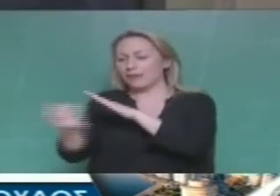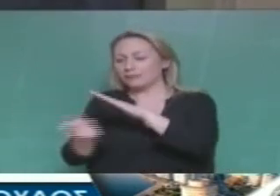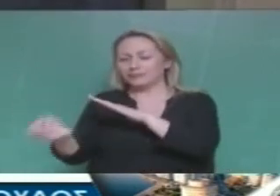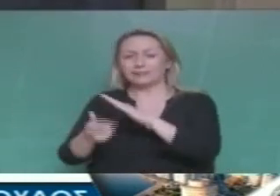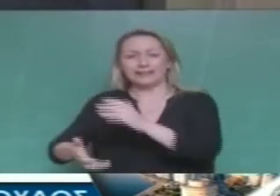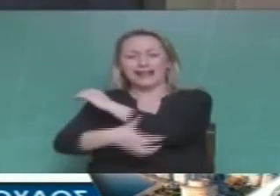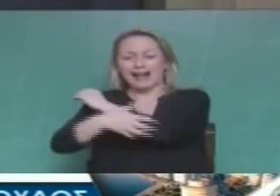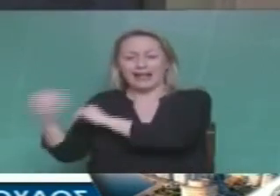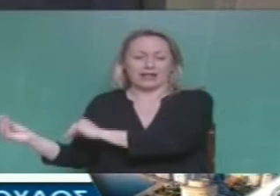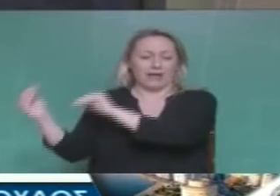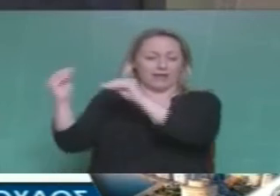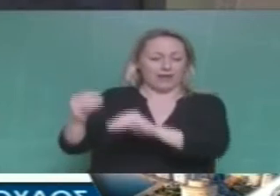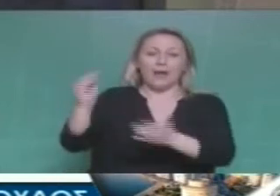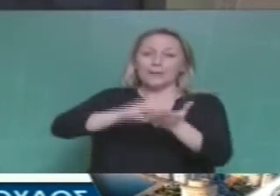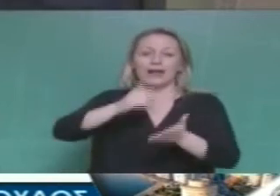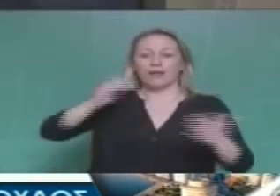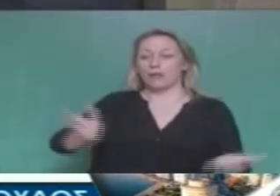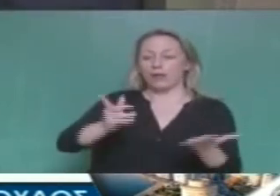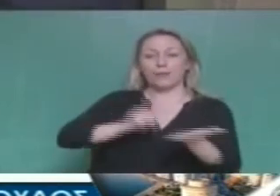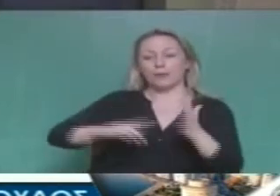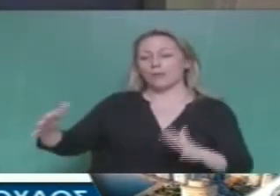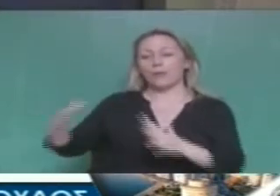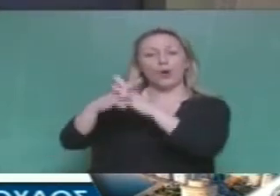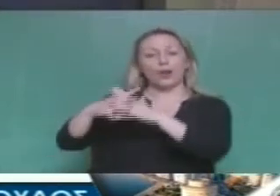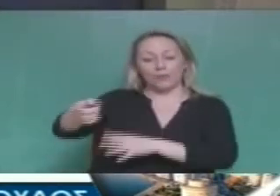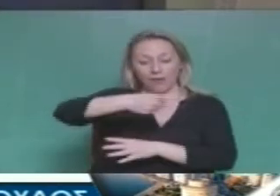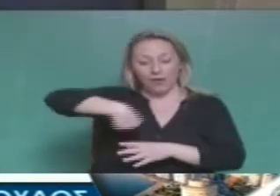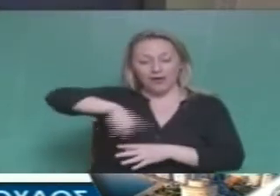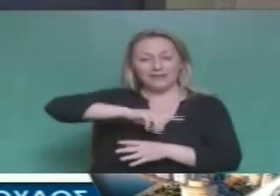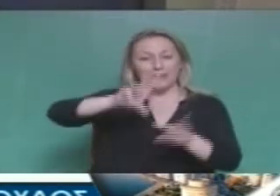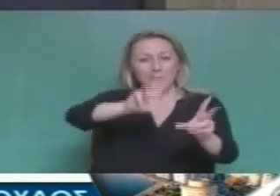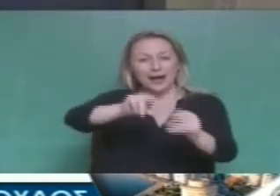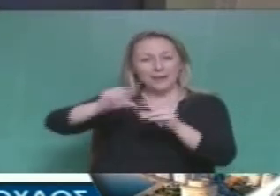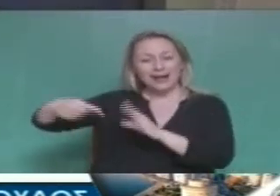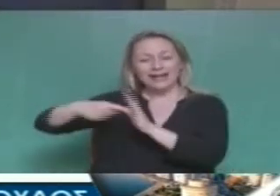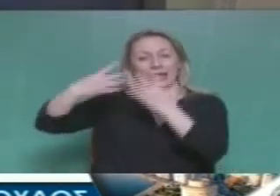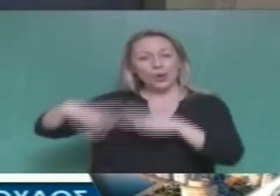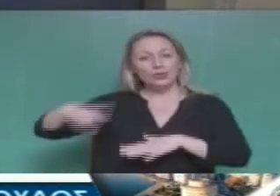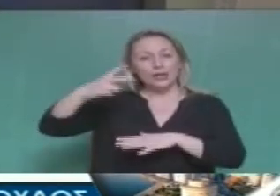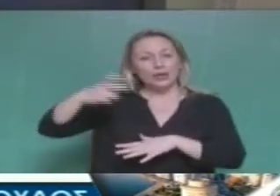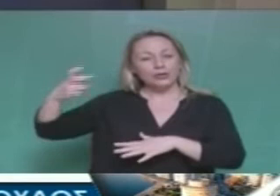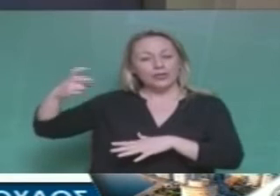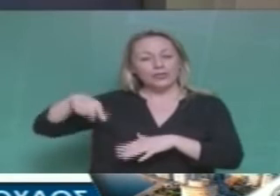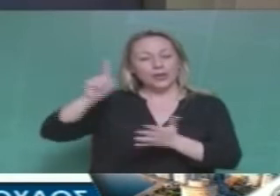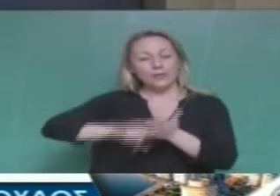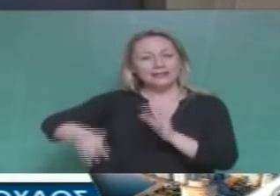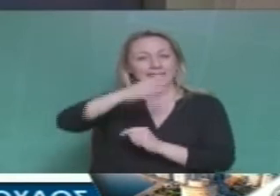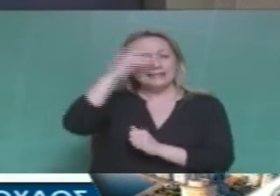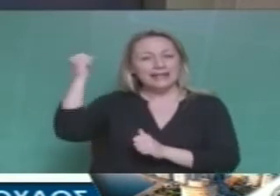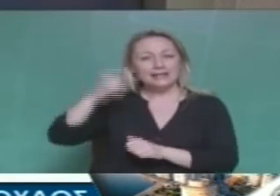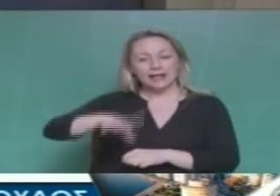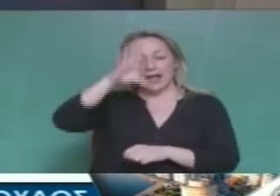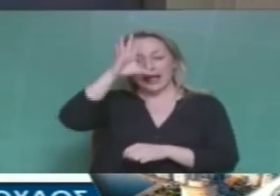την εξαθλίωση γιατί θέλουν αυτοί που μας καλούν σε πόλεμο κατά των μεταναστών και των προσφύγων να ξεχάσουμε και να καλύψουν αυτοί τους